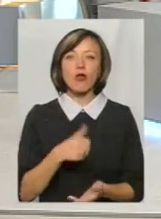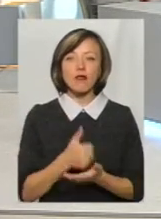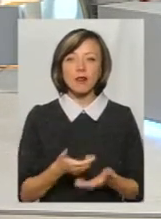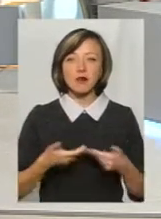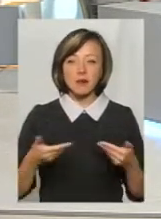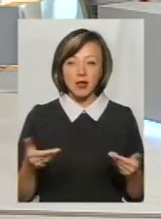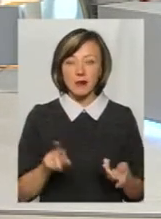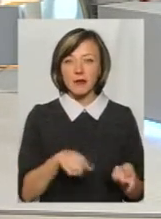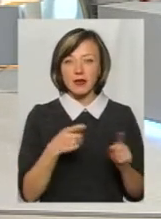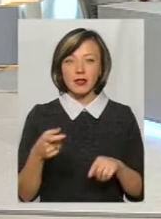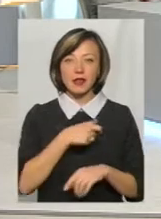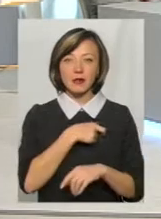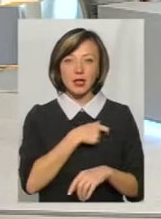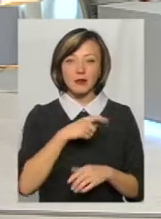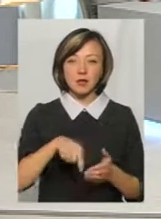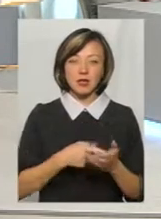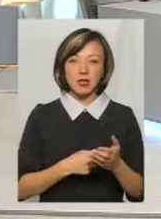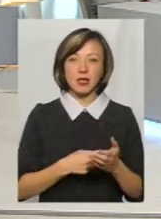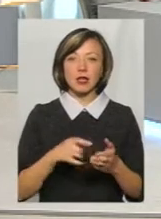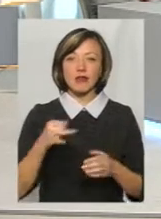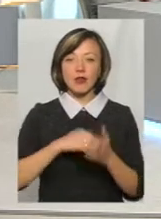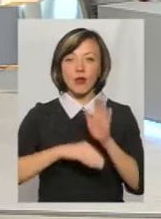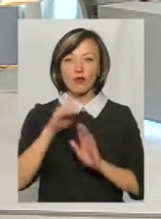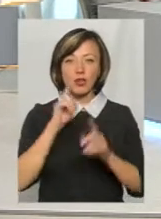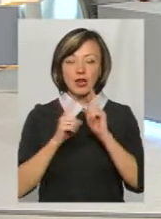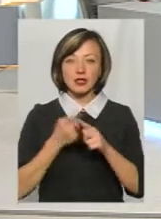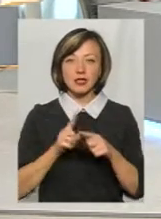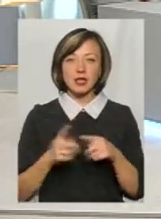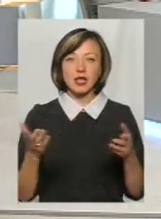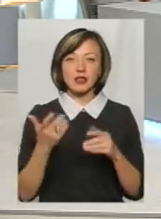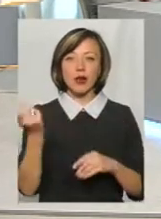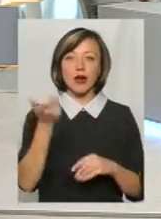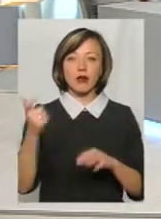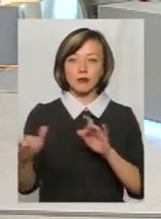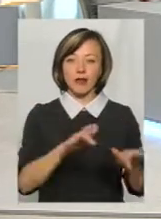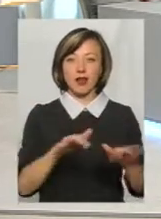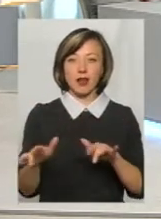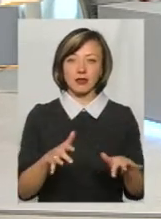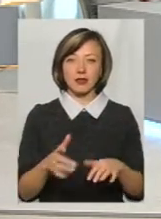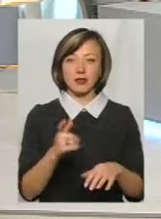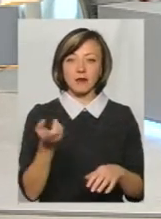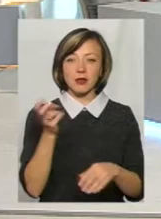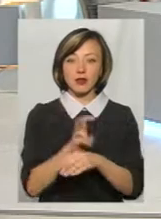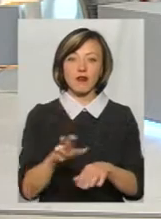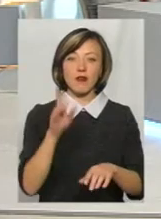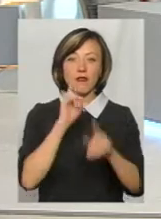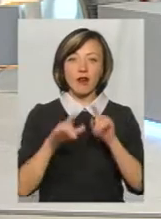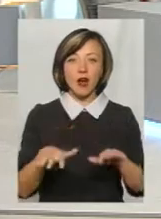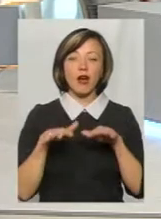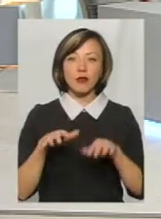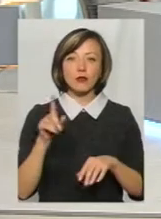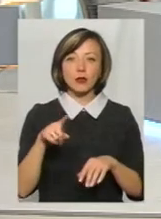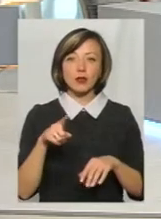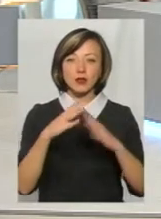Ми перевели як депутатів міських рад, так і вже депутати Верховної Ради, це якісь господарники. Зайшов в Раду, щоб потім